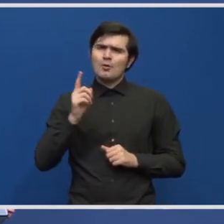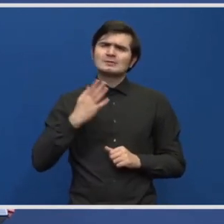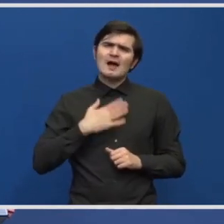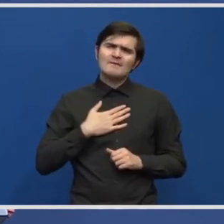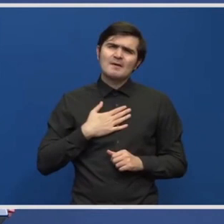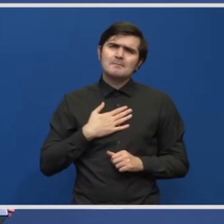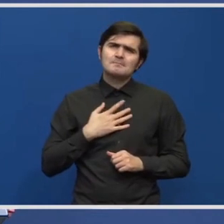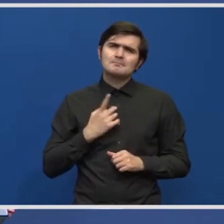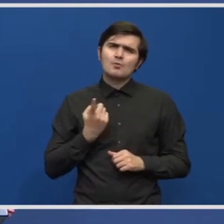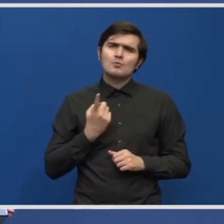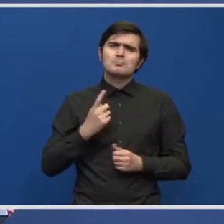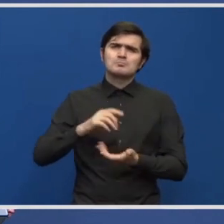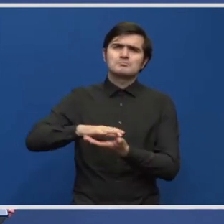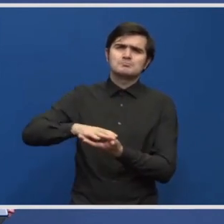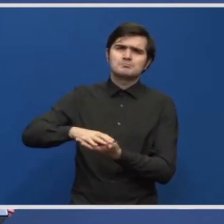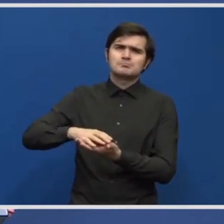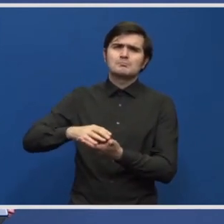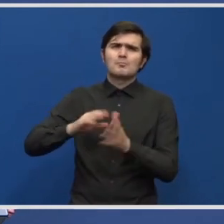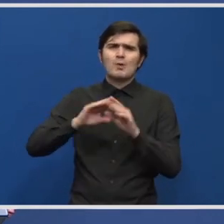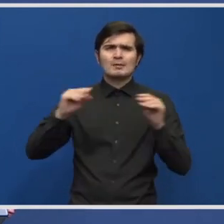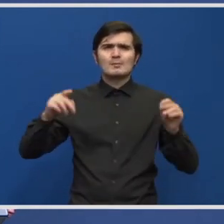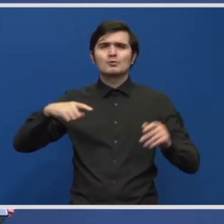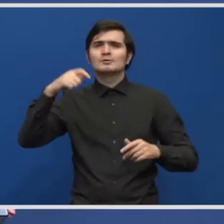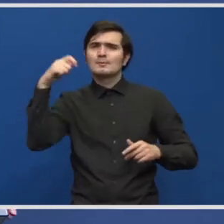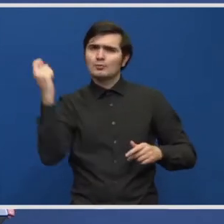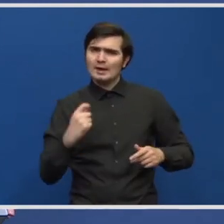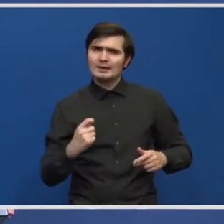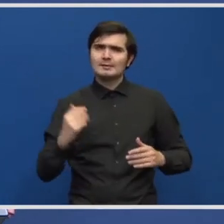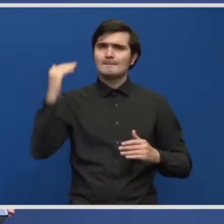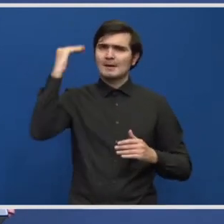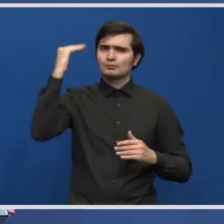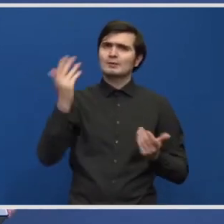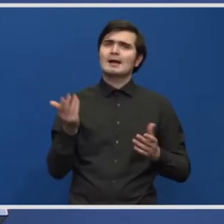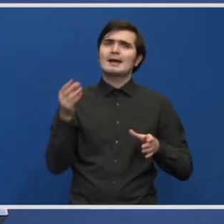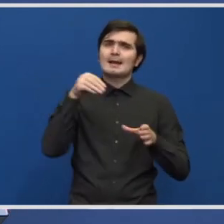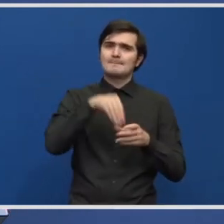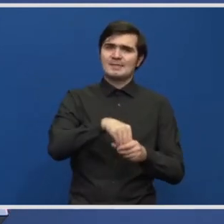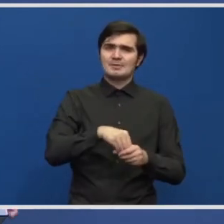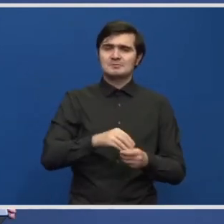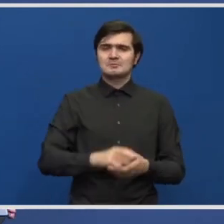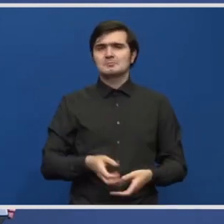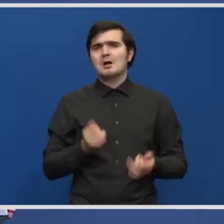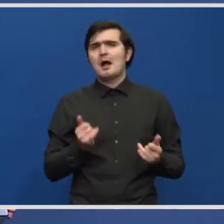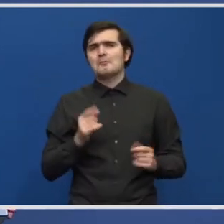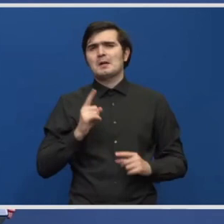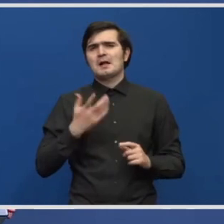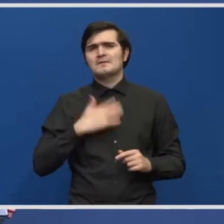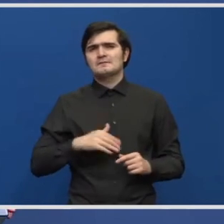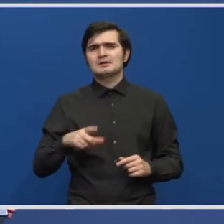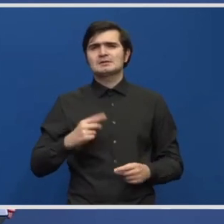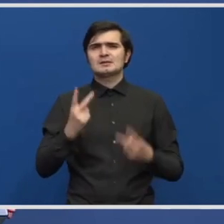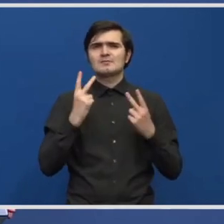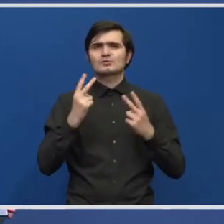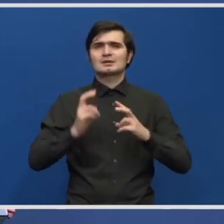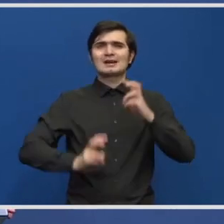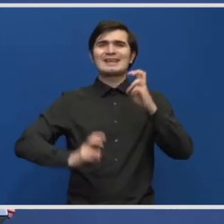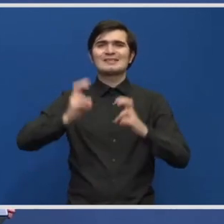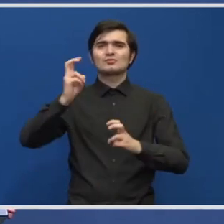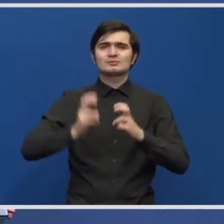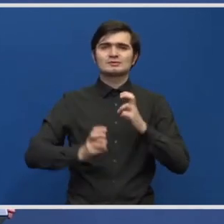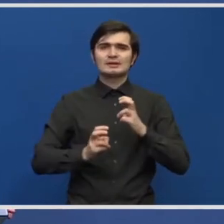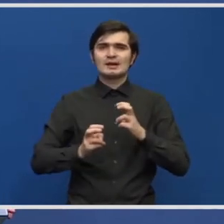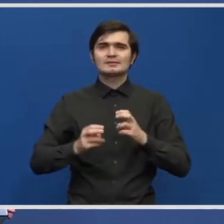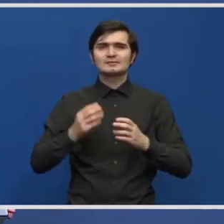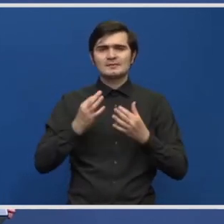semnificativ de proiecte mature, proiecte care se implementează. Acum, dacă vreți, e important și ca industria să țină pasul pentru